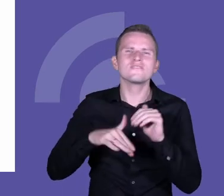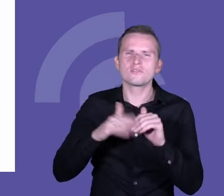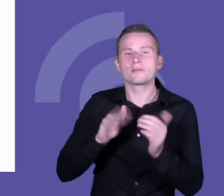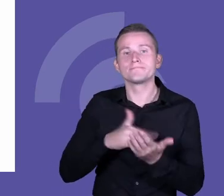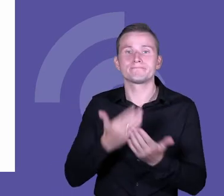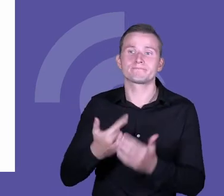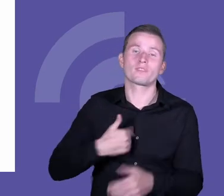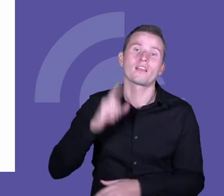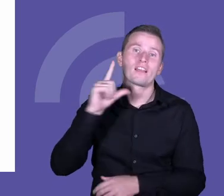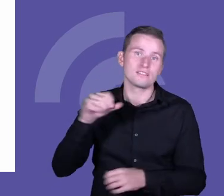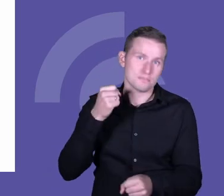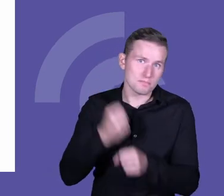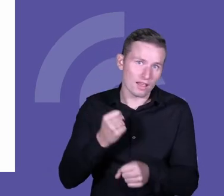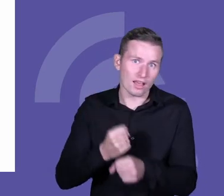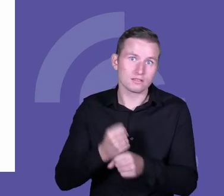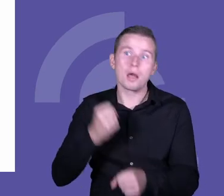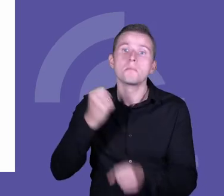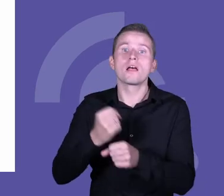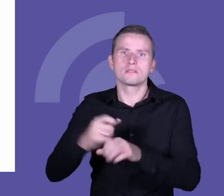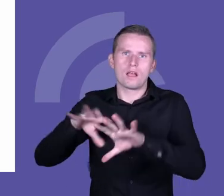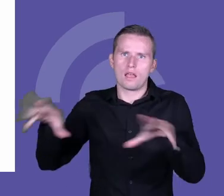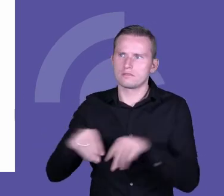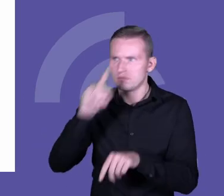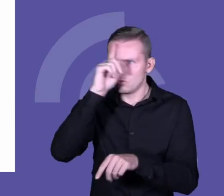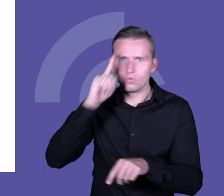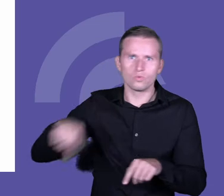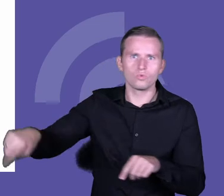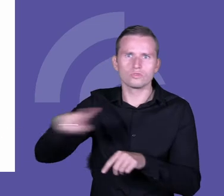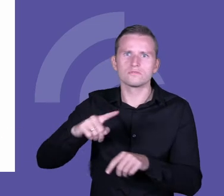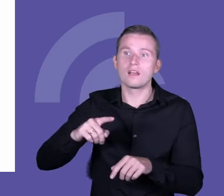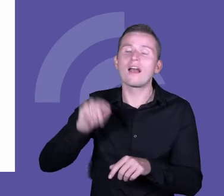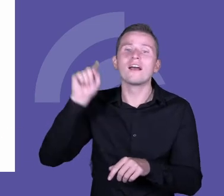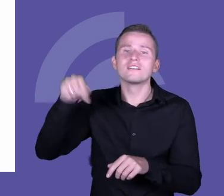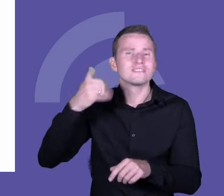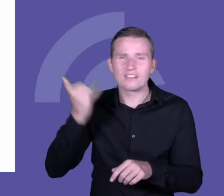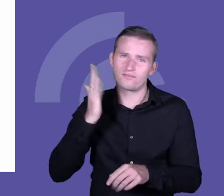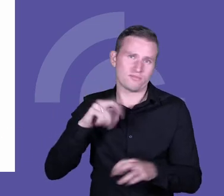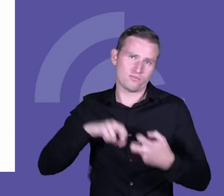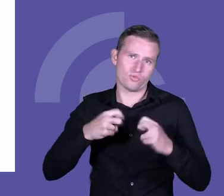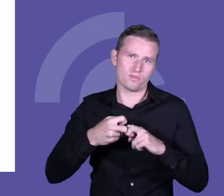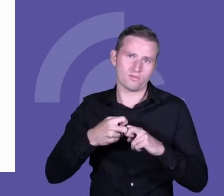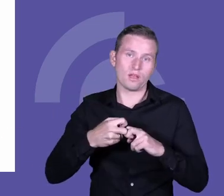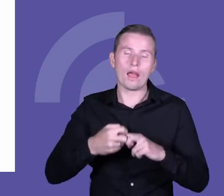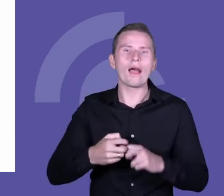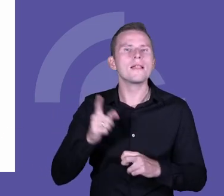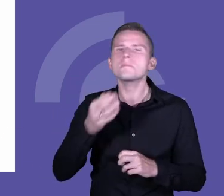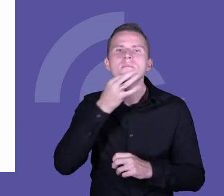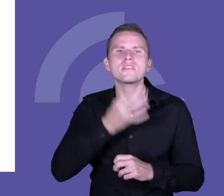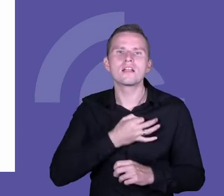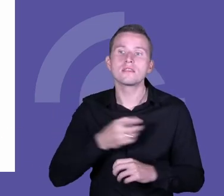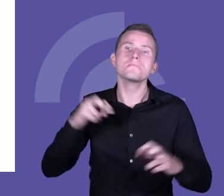do pracy z ludźmi, tam zawsze będą problemy. Pytanie, jak ja się w tym wszystkim